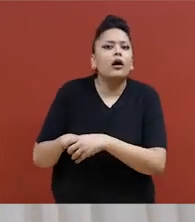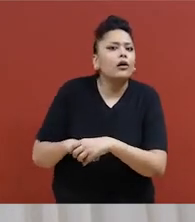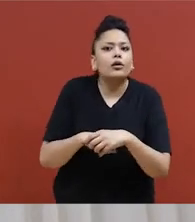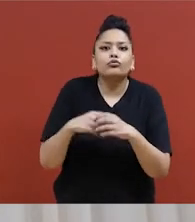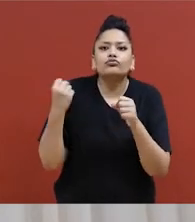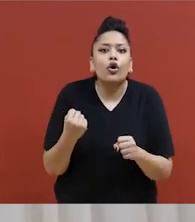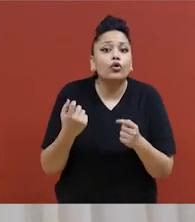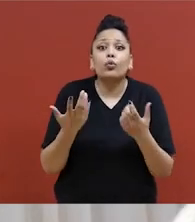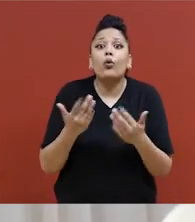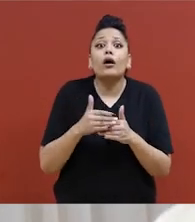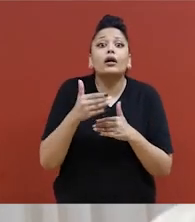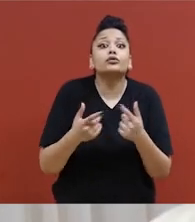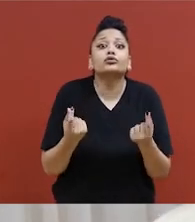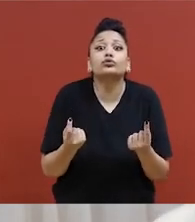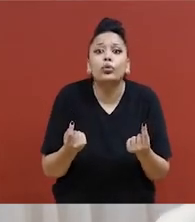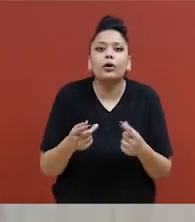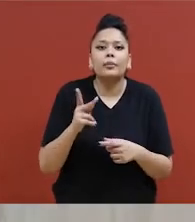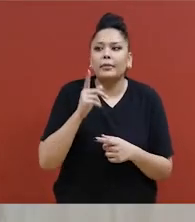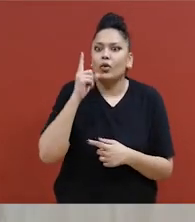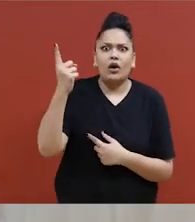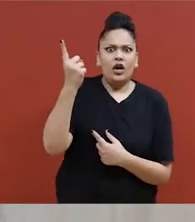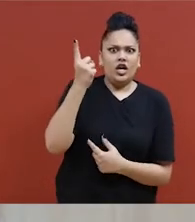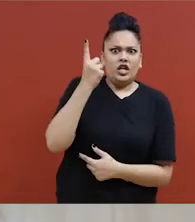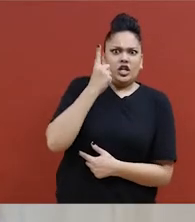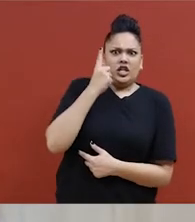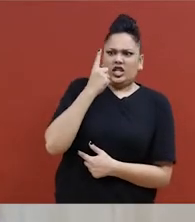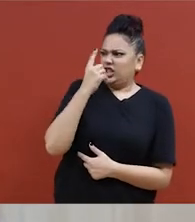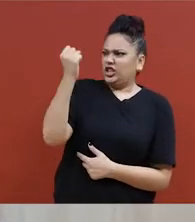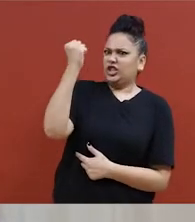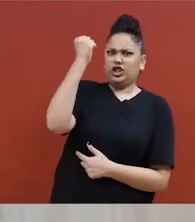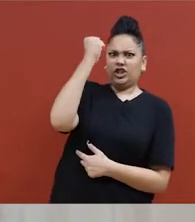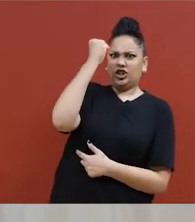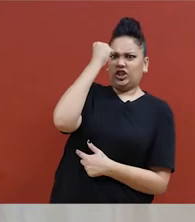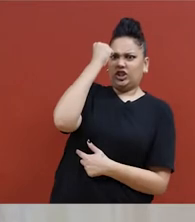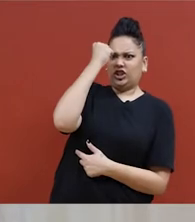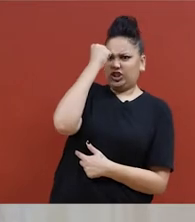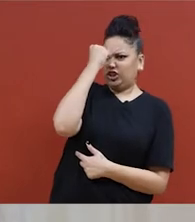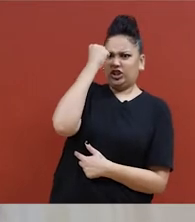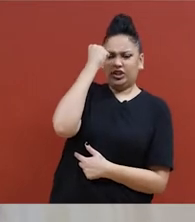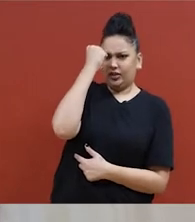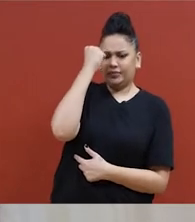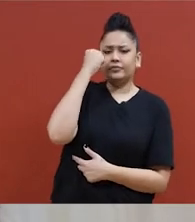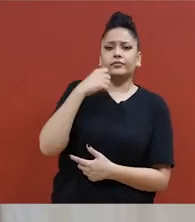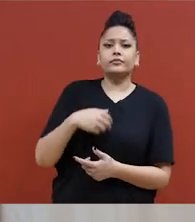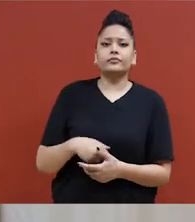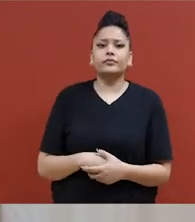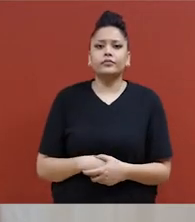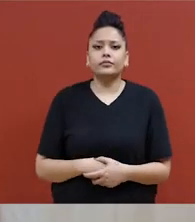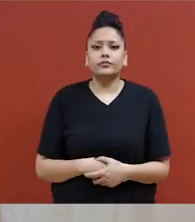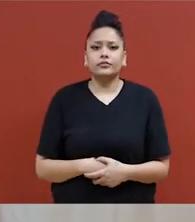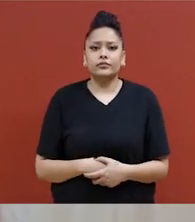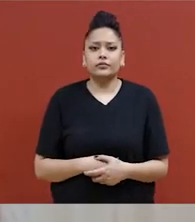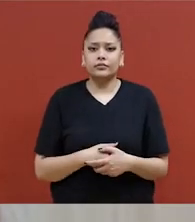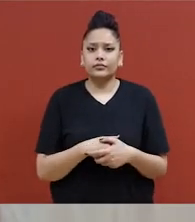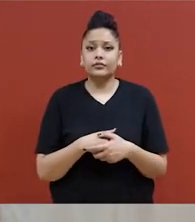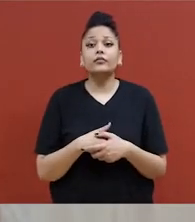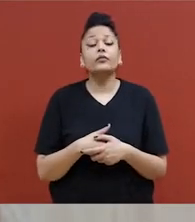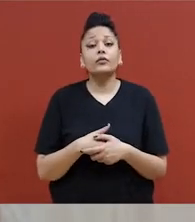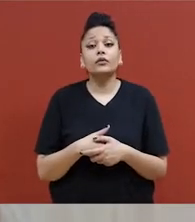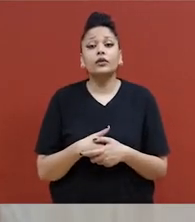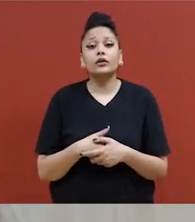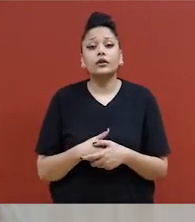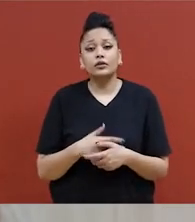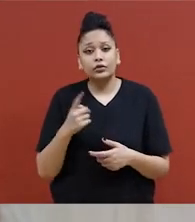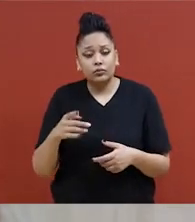vers nous et saisissent nos poignets en les tenant contre les bras du fauteuil. Et dans cette situation, pensez